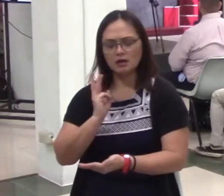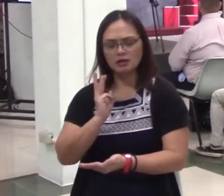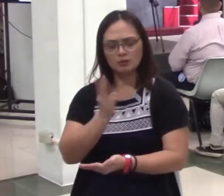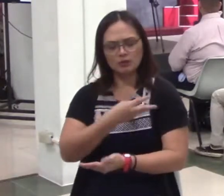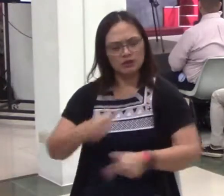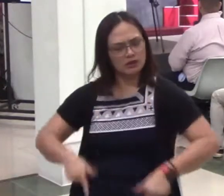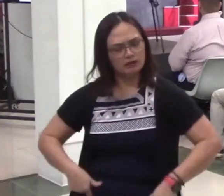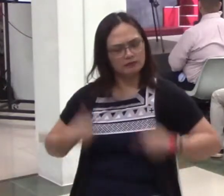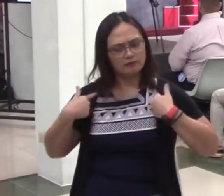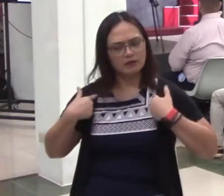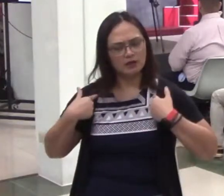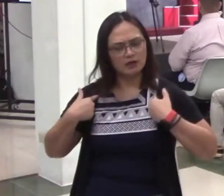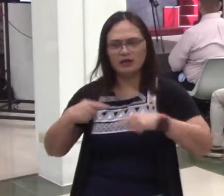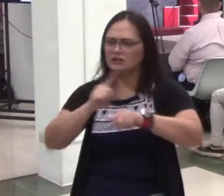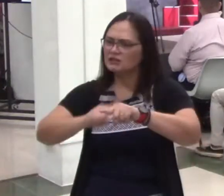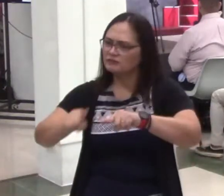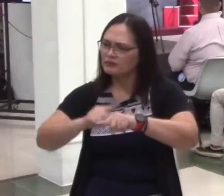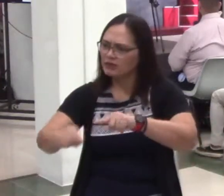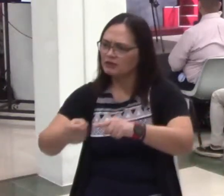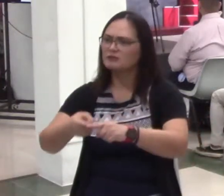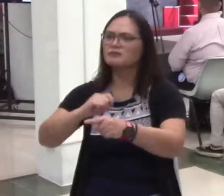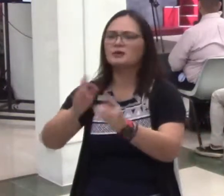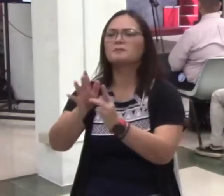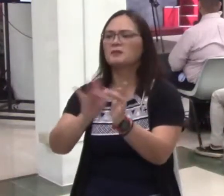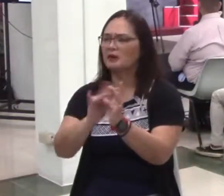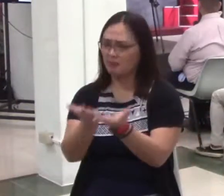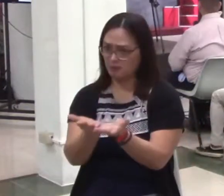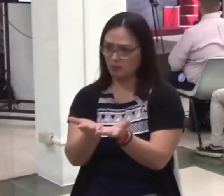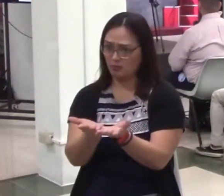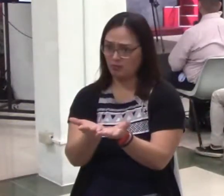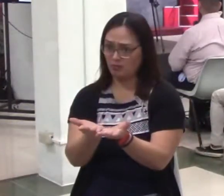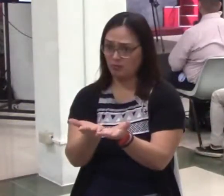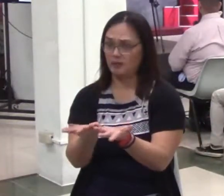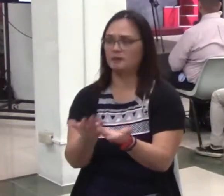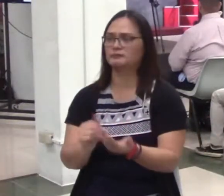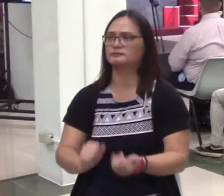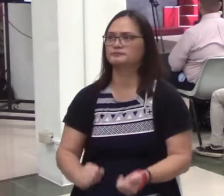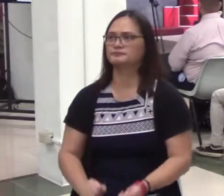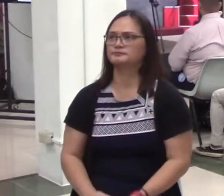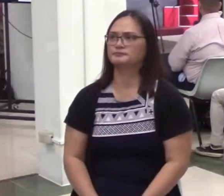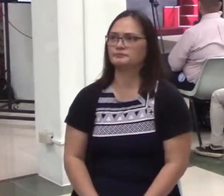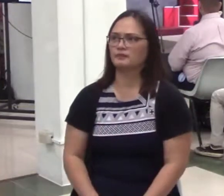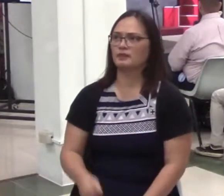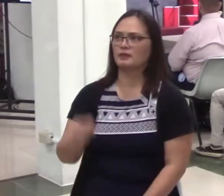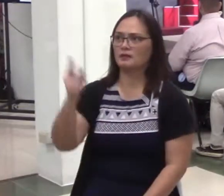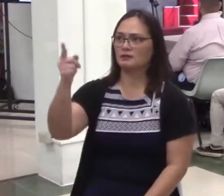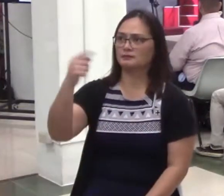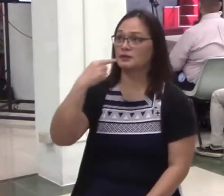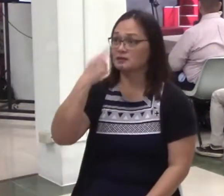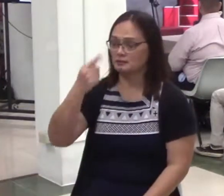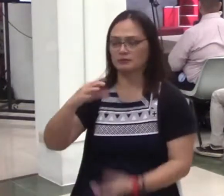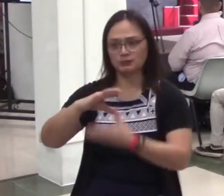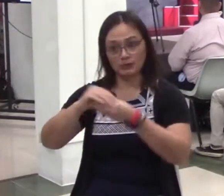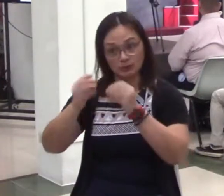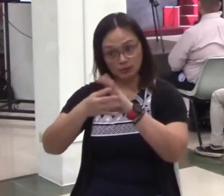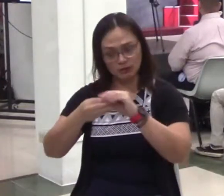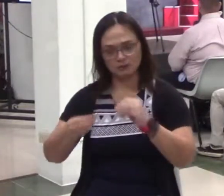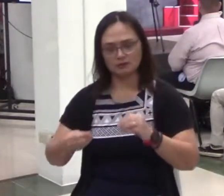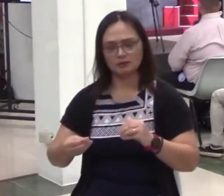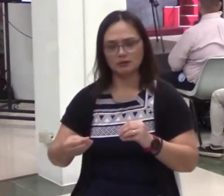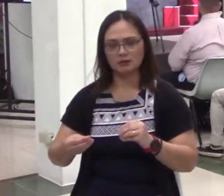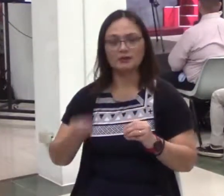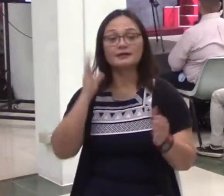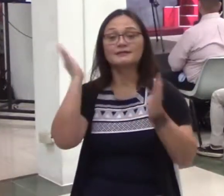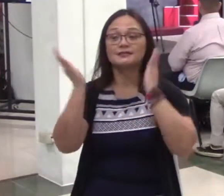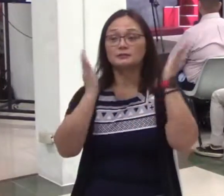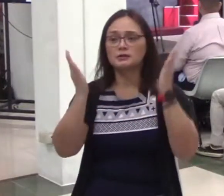Magkaroon ka ng music. Eh, kailangan namin ng choir loop. Pag walang choir loop, di kami mag-aawit. Saan ba nakasalala